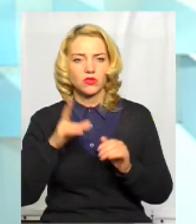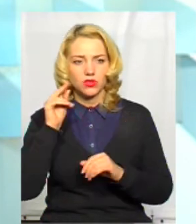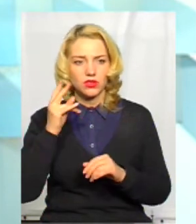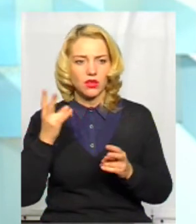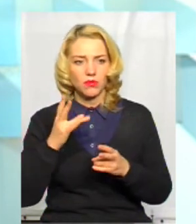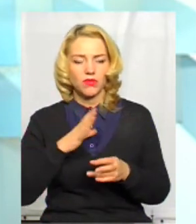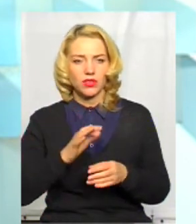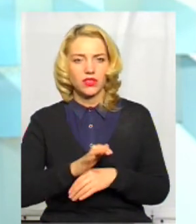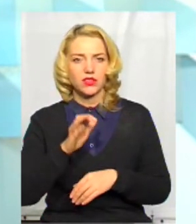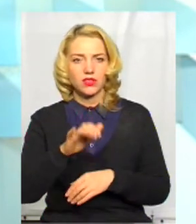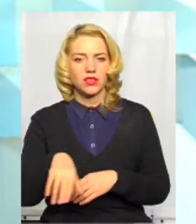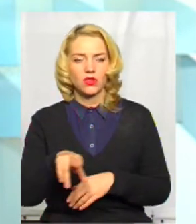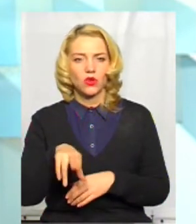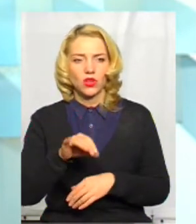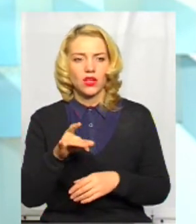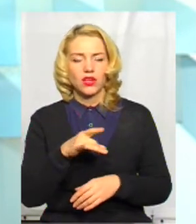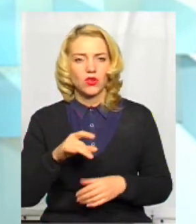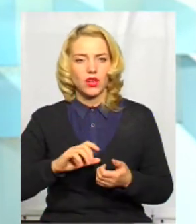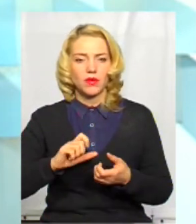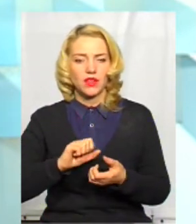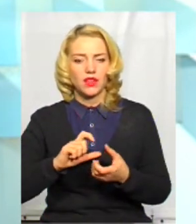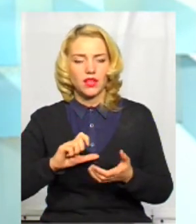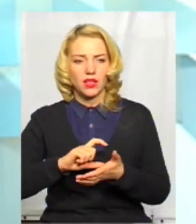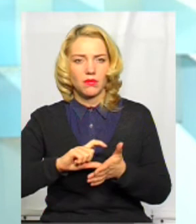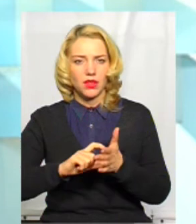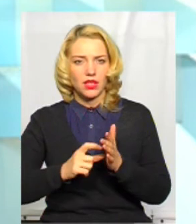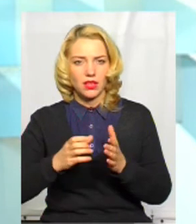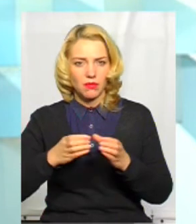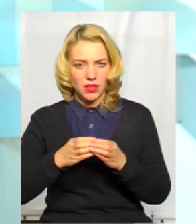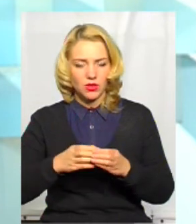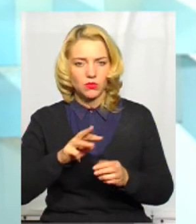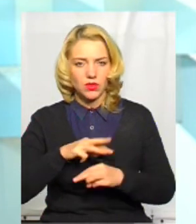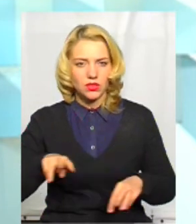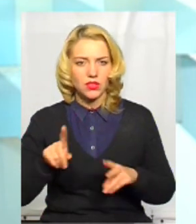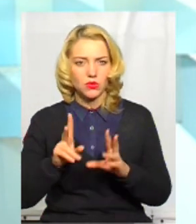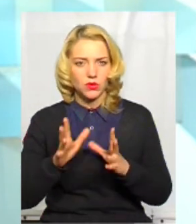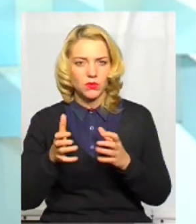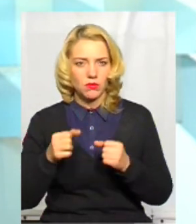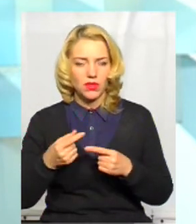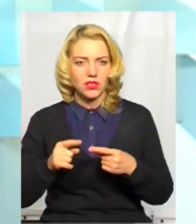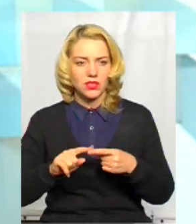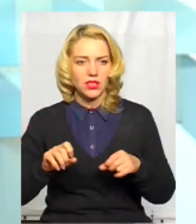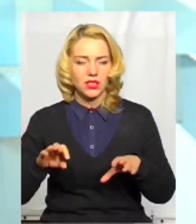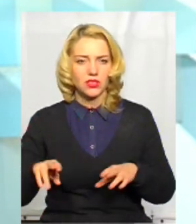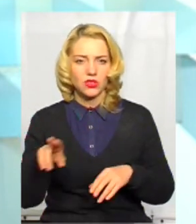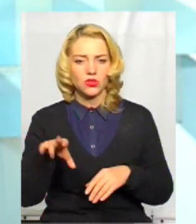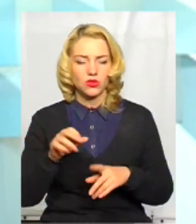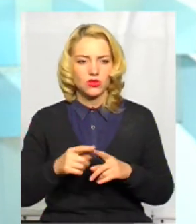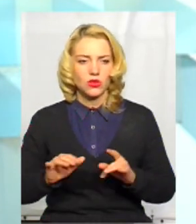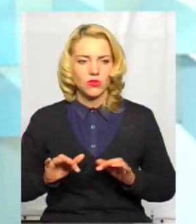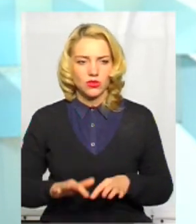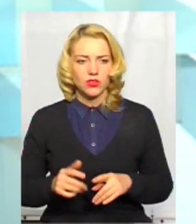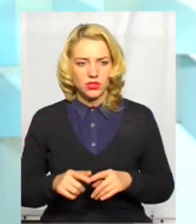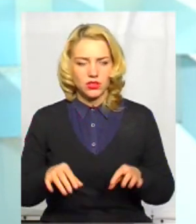надісланий до Мінрегіону, до Кабінету міністрів, який буде приймати остаточне це рішення. Щодо цього процесу,